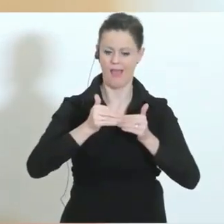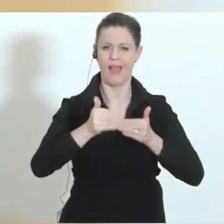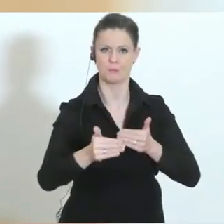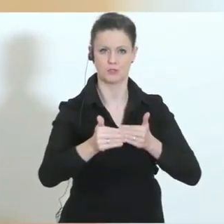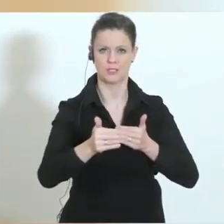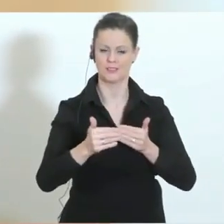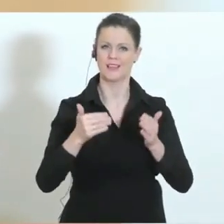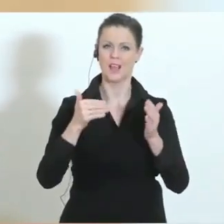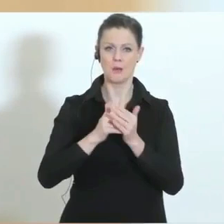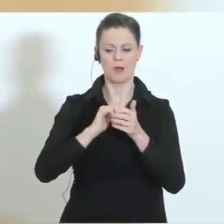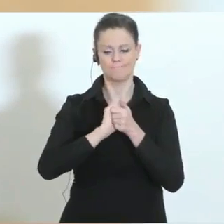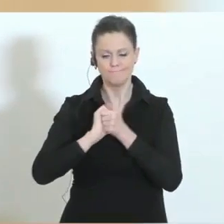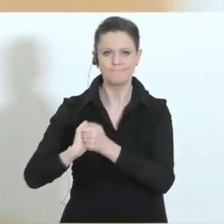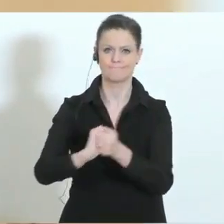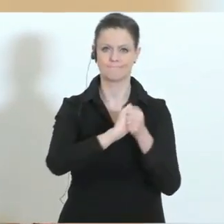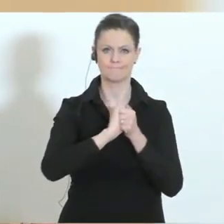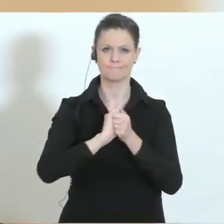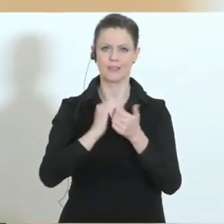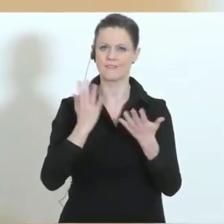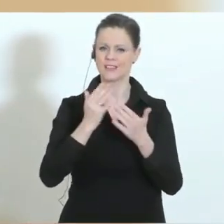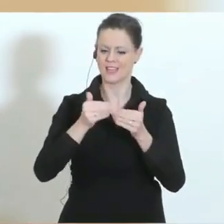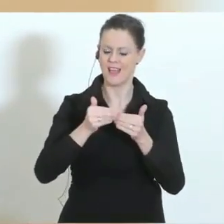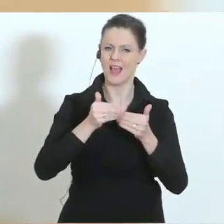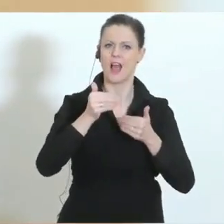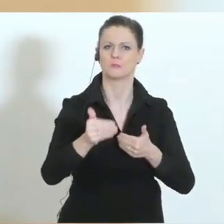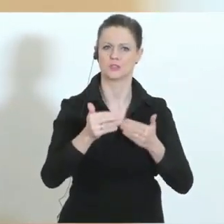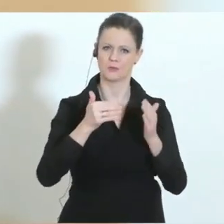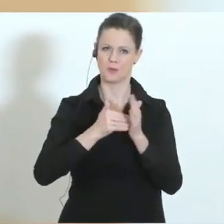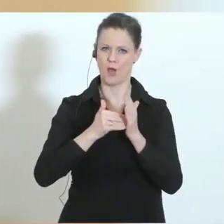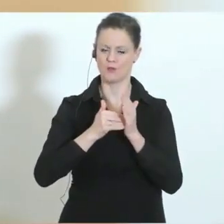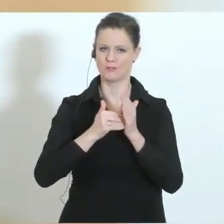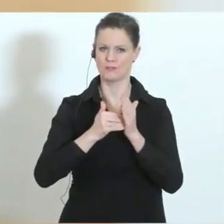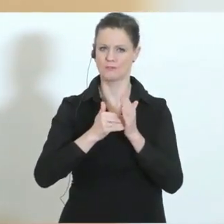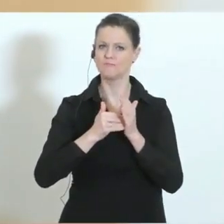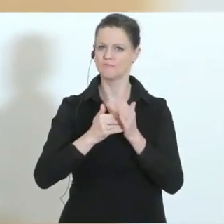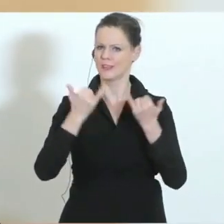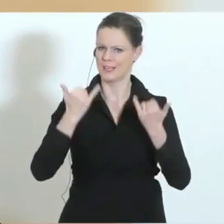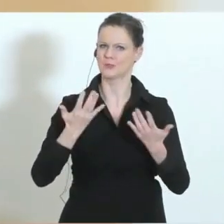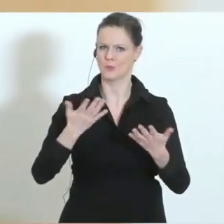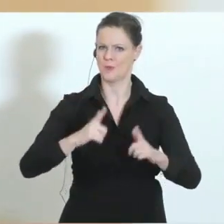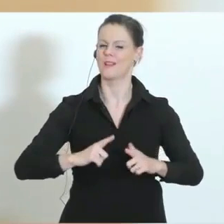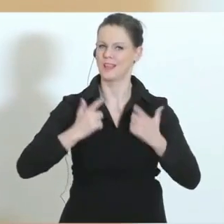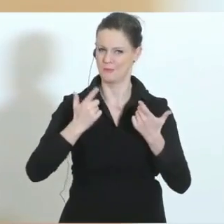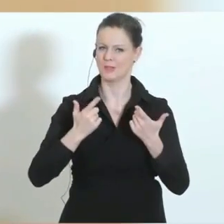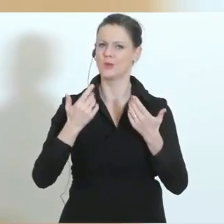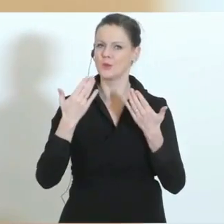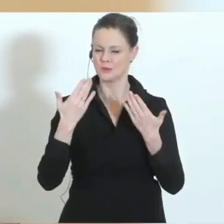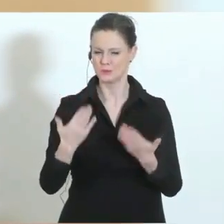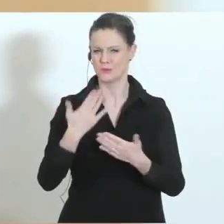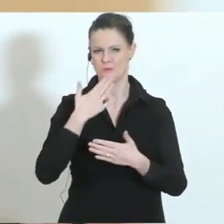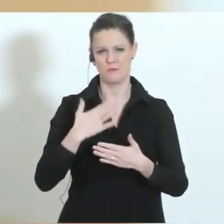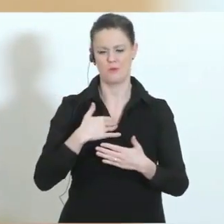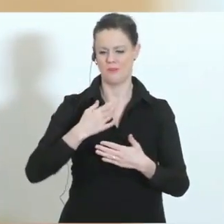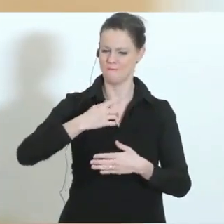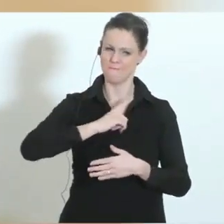Zusammenhalt heute bedeutet, den notwendigen Abstand zu halten. Das ist da, das wird gelebt und dafür möchte ich mich und